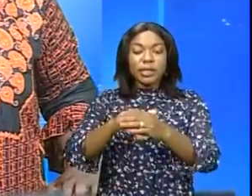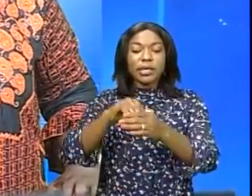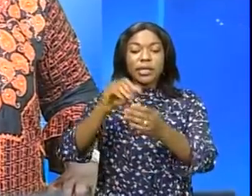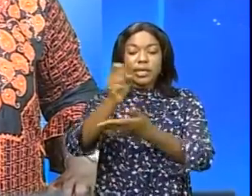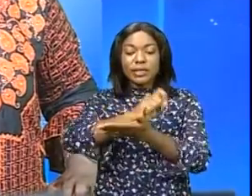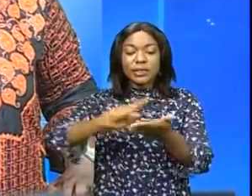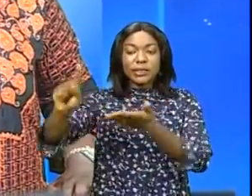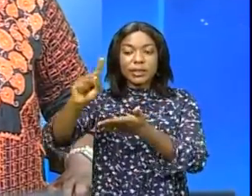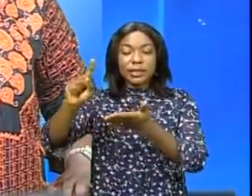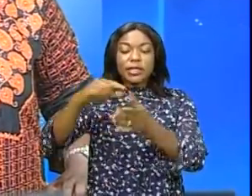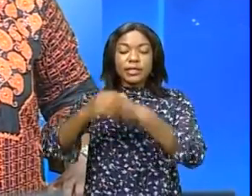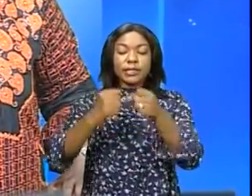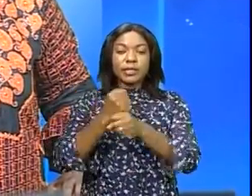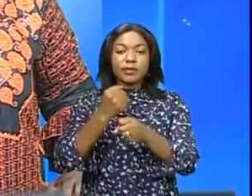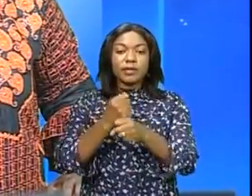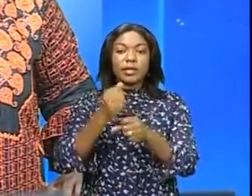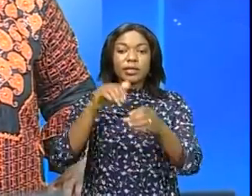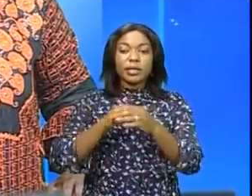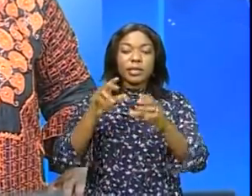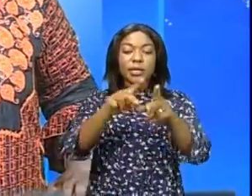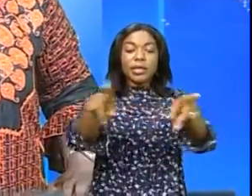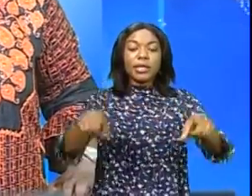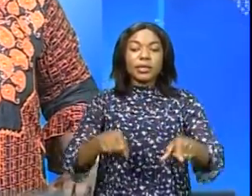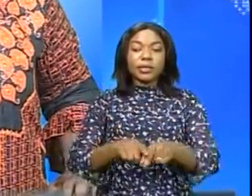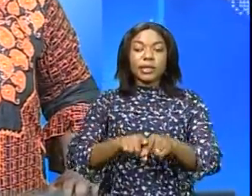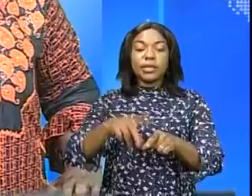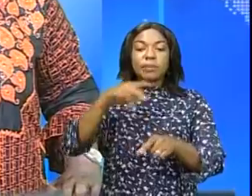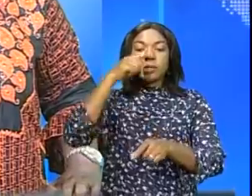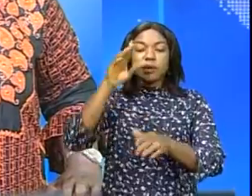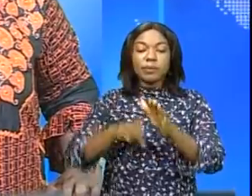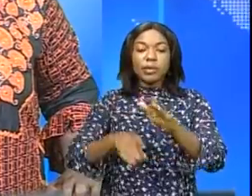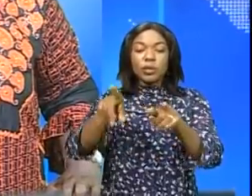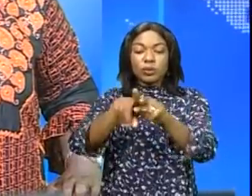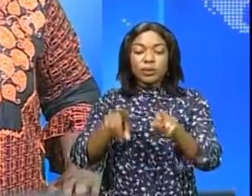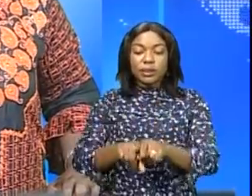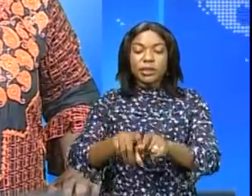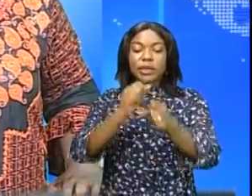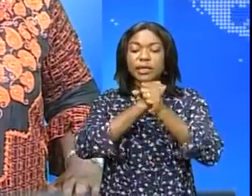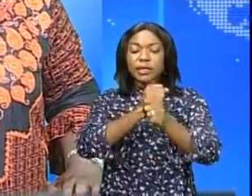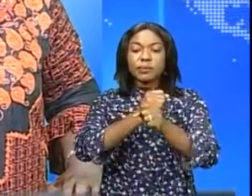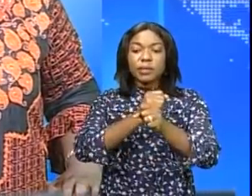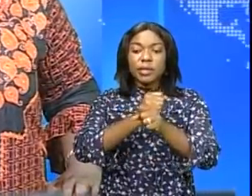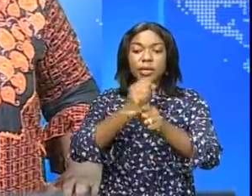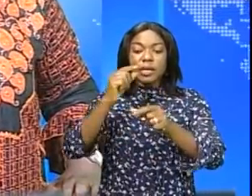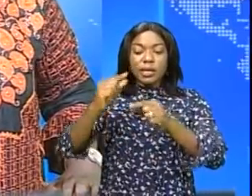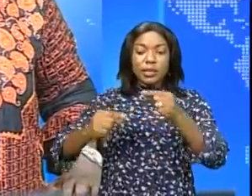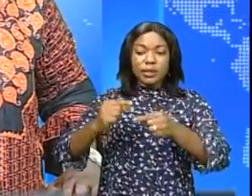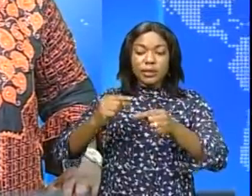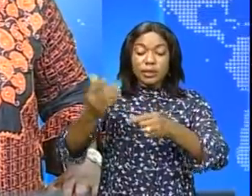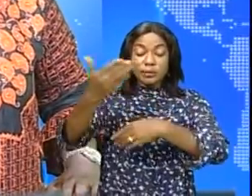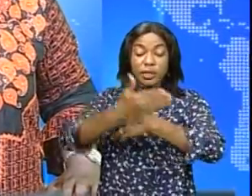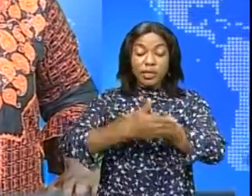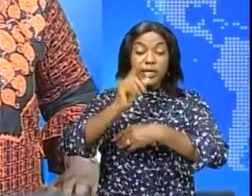plénière de 10 heures dans la salle de congrès du Palais du Peuple et dans le respect des mesures barrières. Deux points